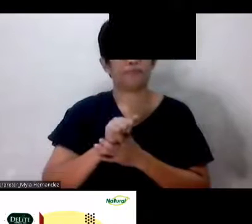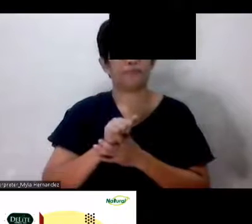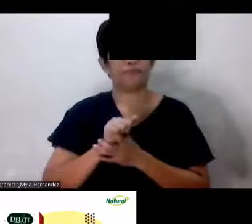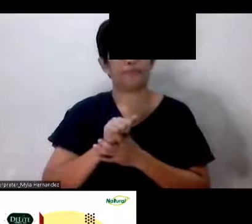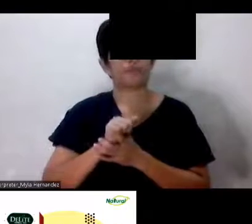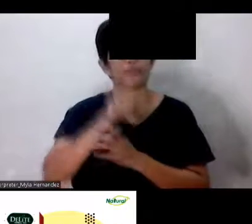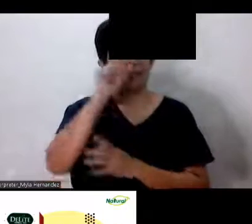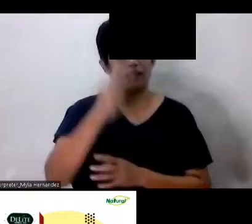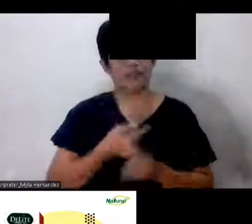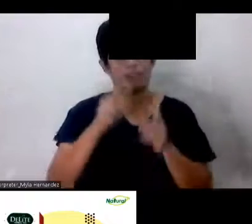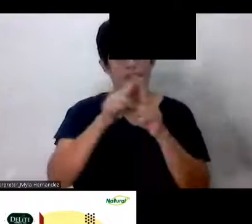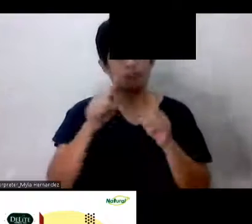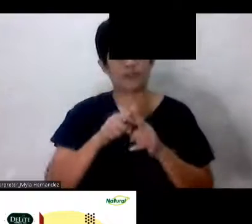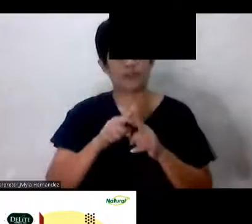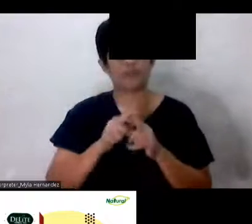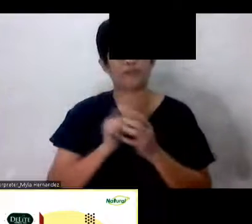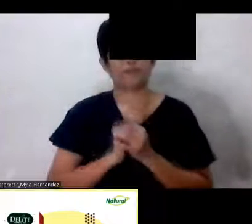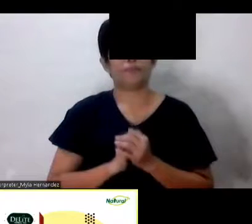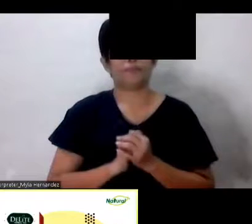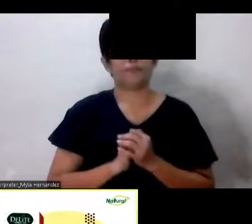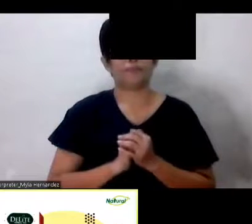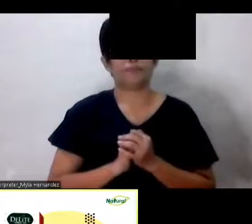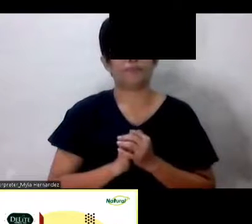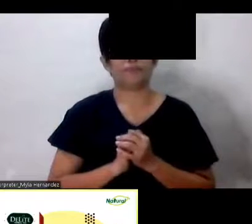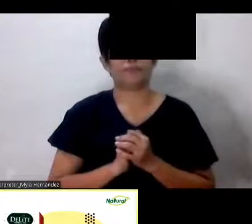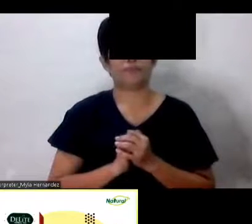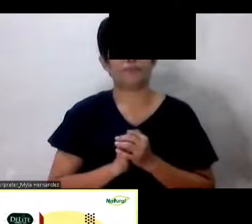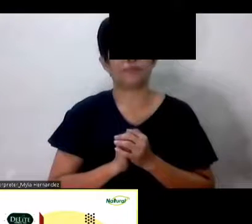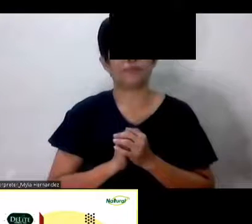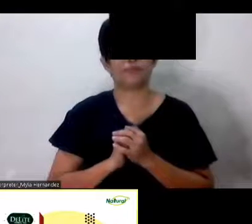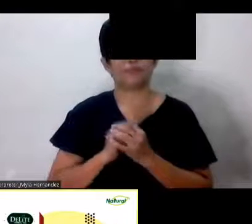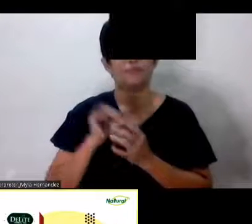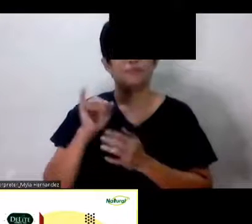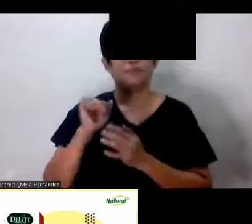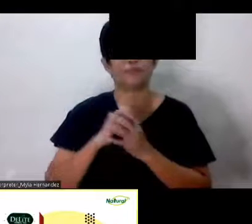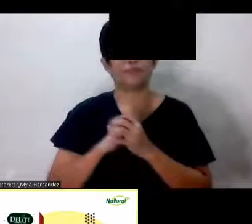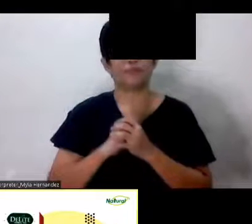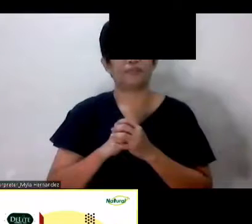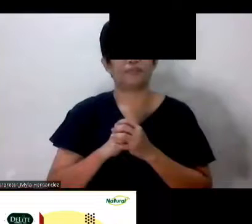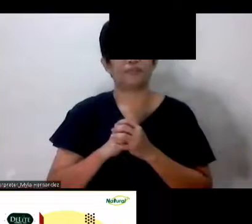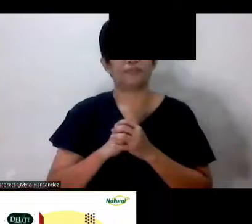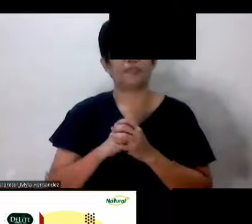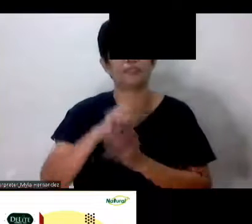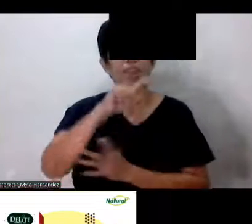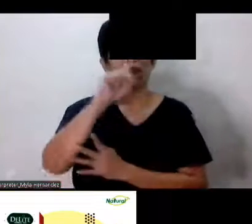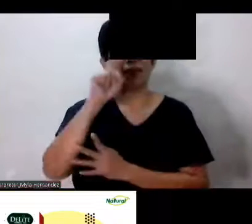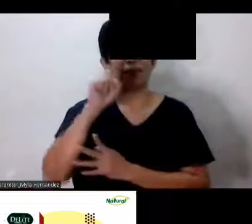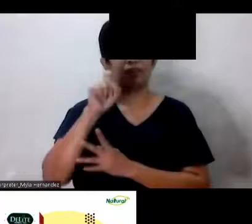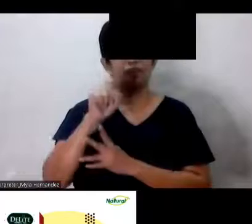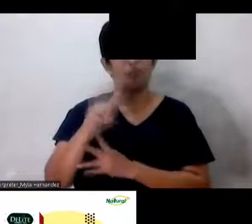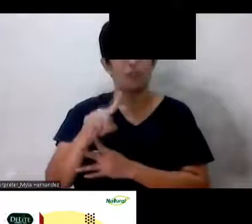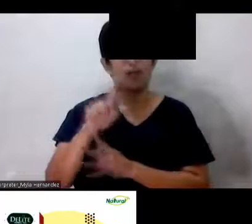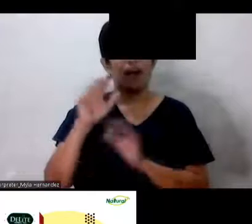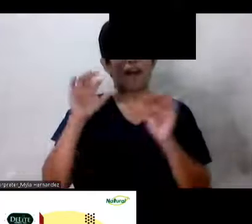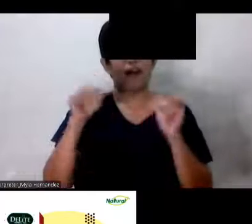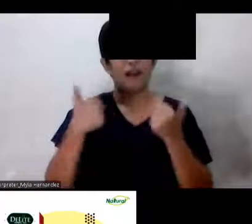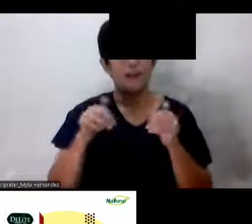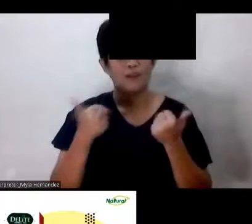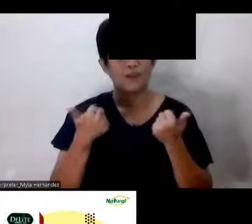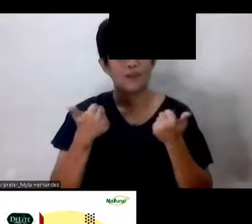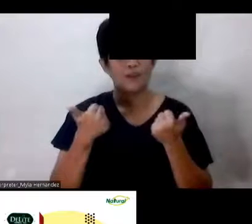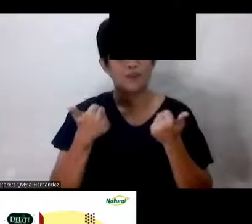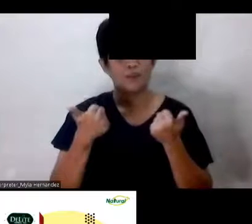Yes rin sila Okay Yes Yes Go ahead Go ahead Katanungan dito is paano daw ba